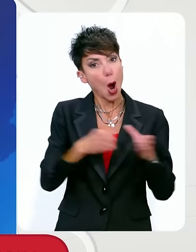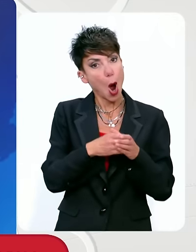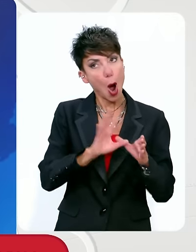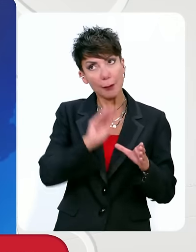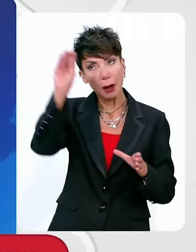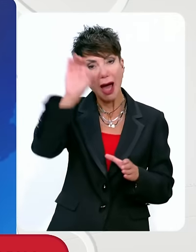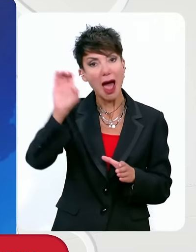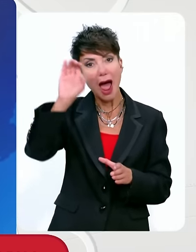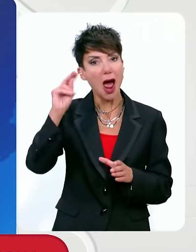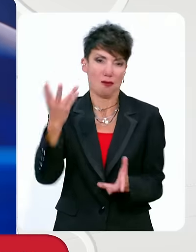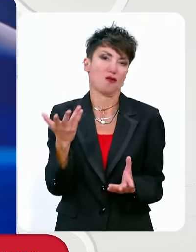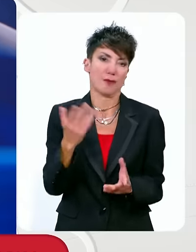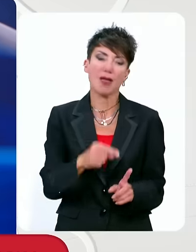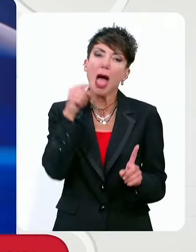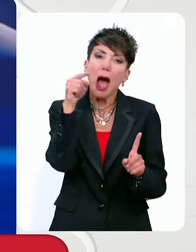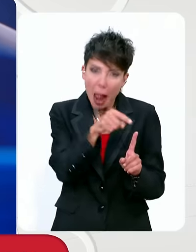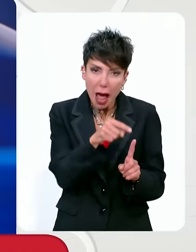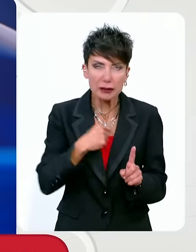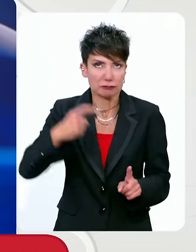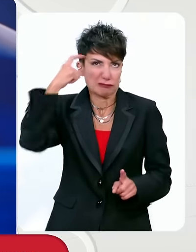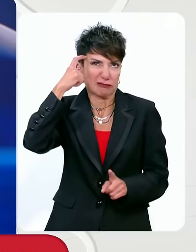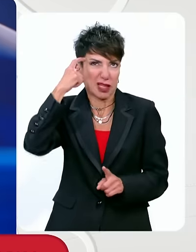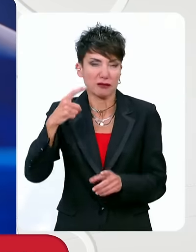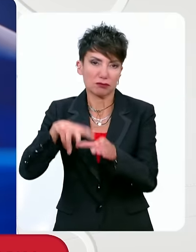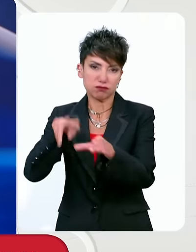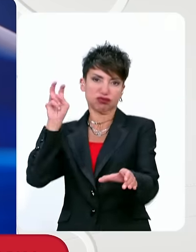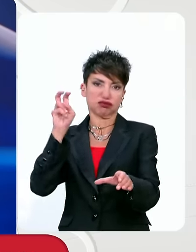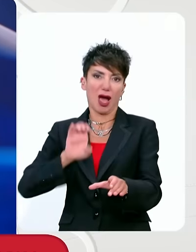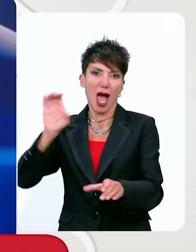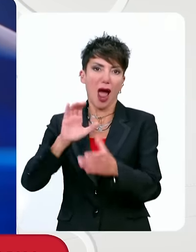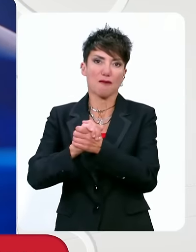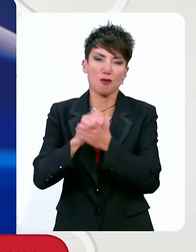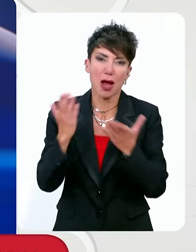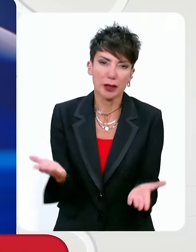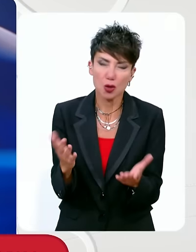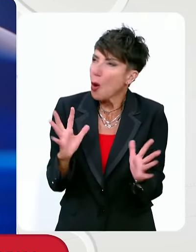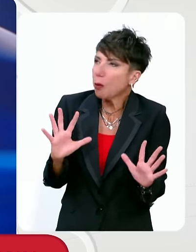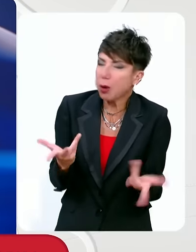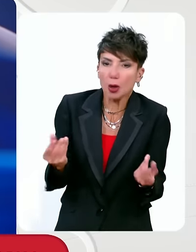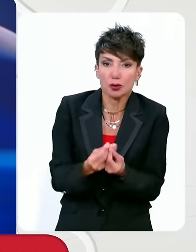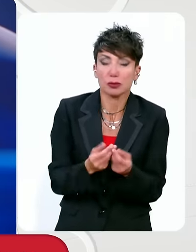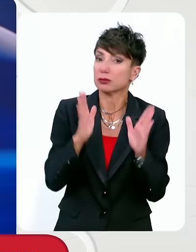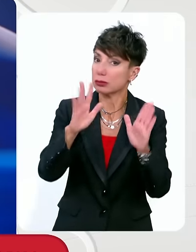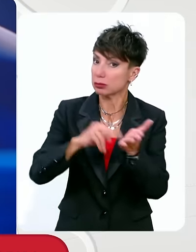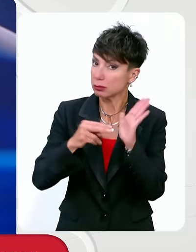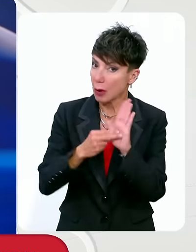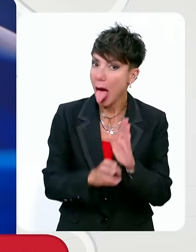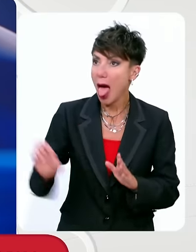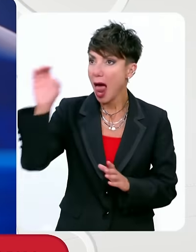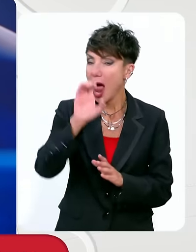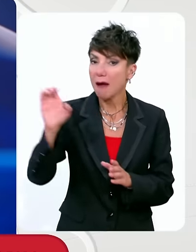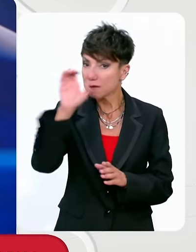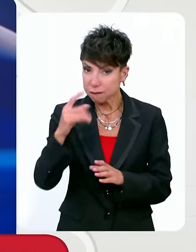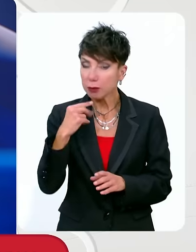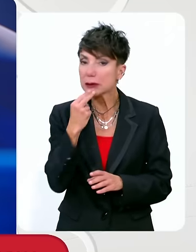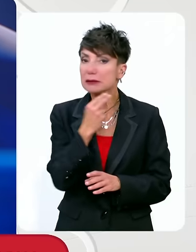βασική άποψη ότι η Ελλάδα πρέπει να φύγει από την Ευρωπαϊκή Ένωση. Ναι, γιατί η Ευρωπαϊκή Ένωση δεν είναι η Ευρώπη των λαών, για τα συμφέροντα των πολλών